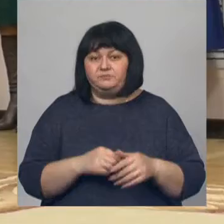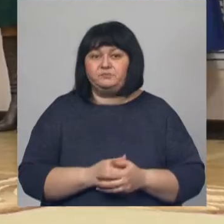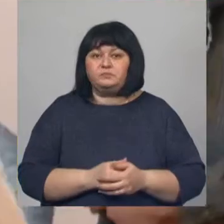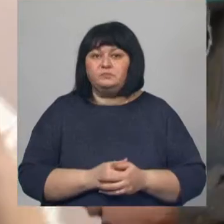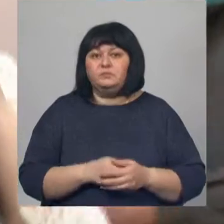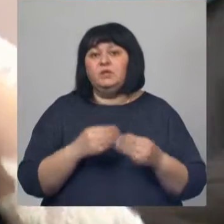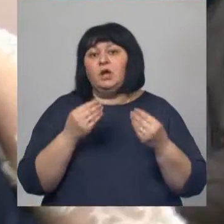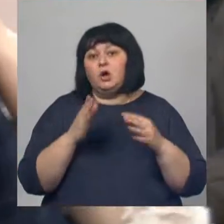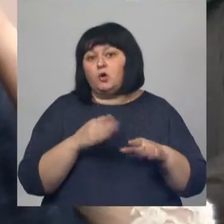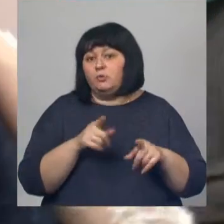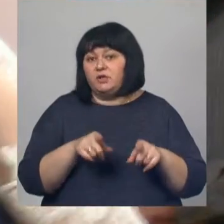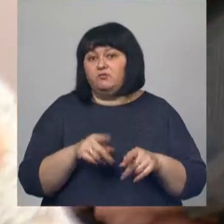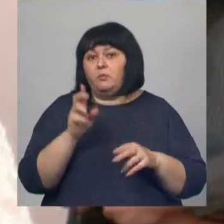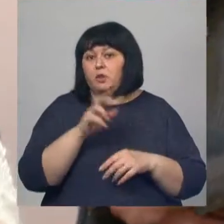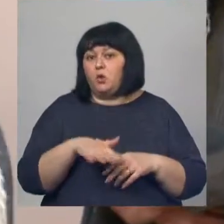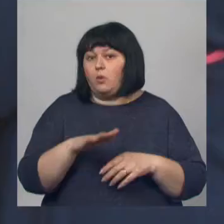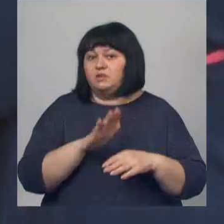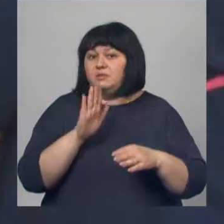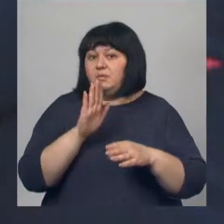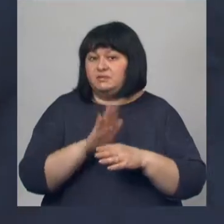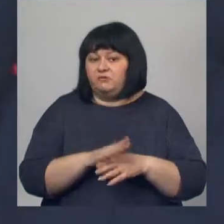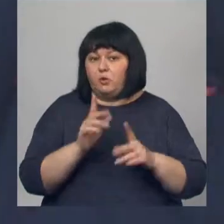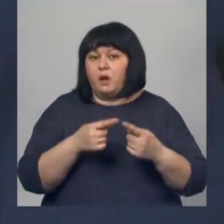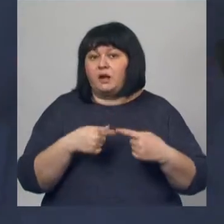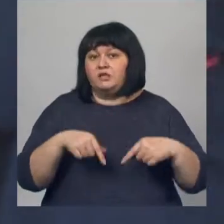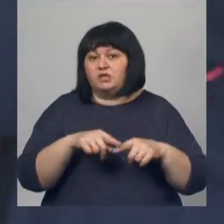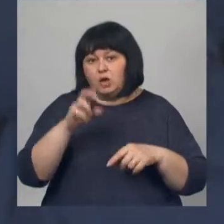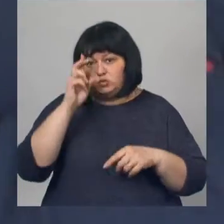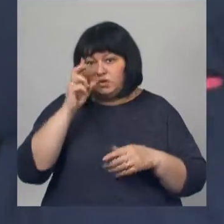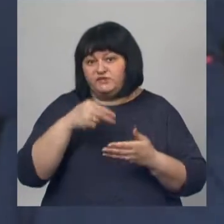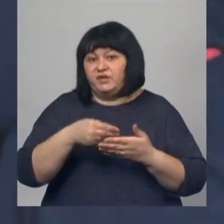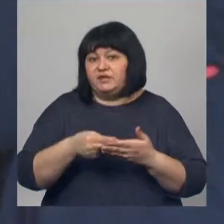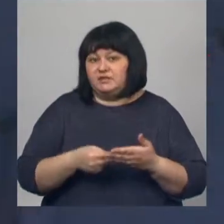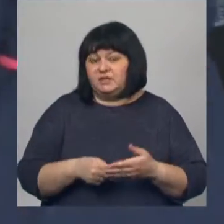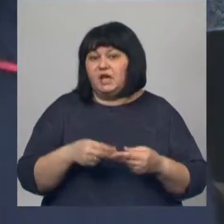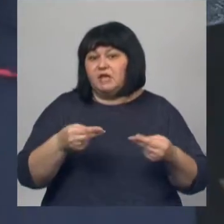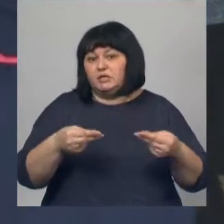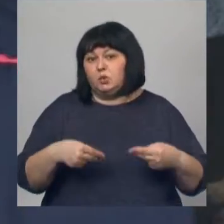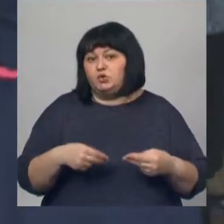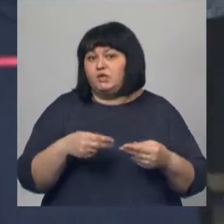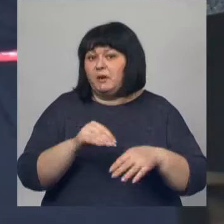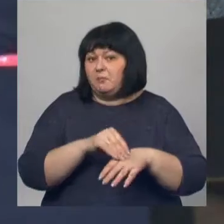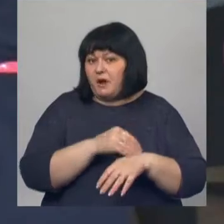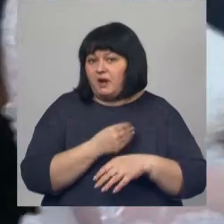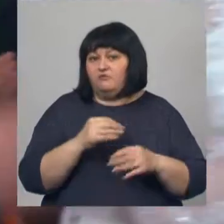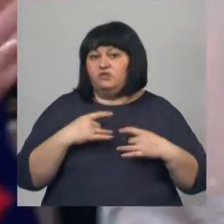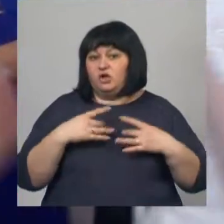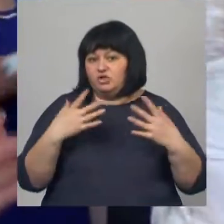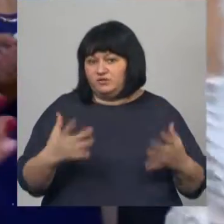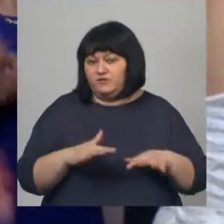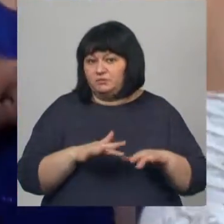Кроме того, в Белгородской области вышло постановление об организации государственной регистрации заключения брака в торжественной обстановке.